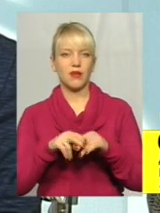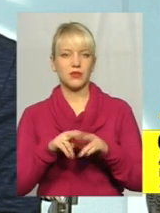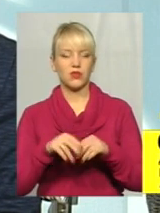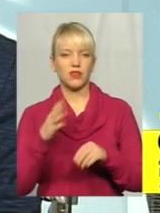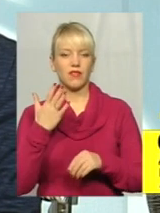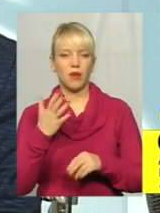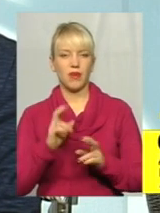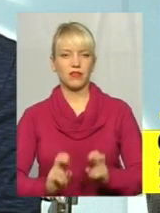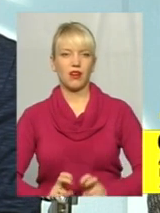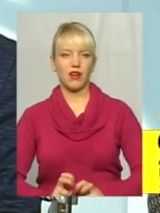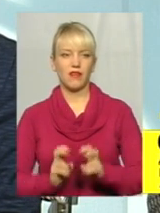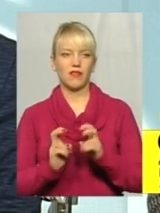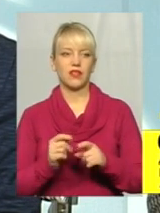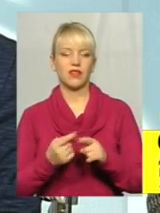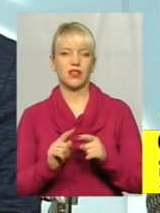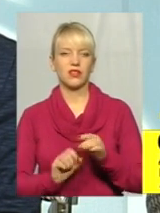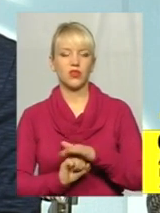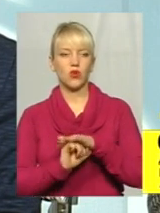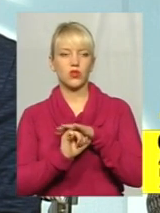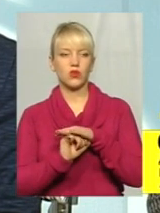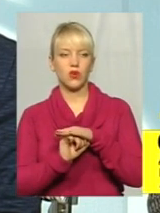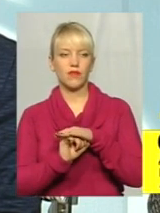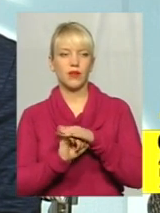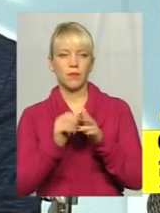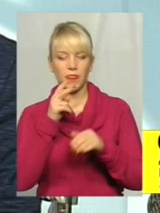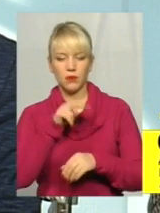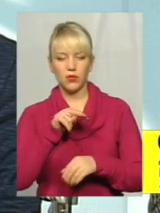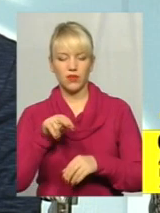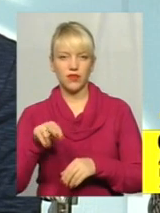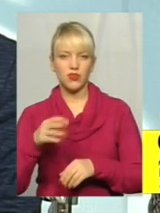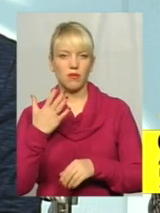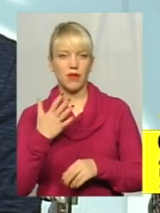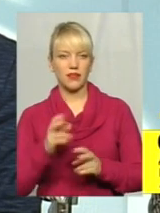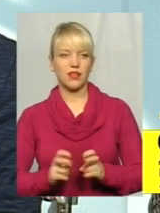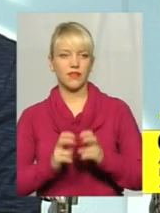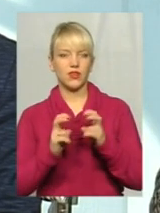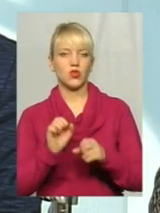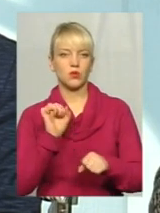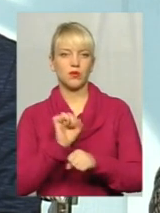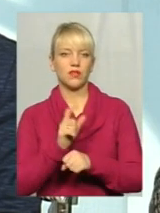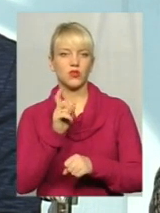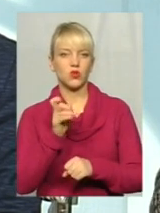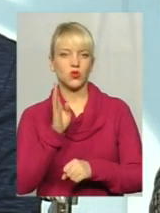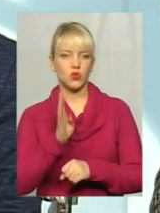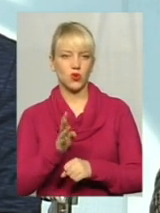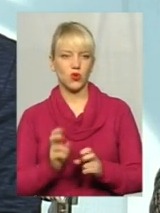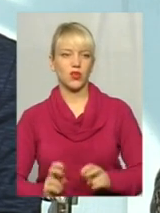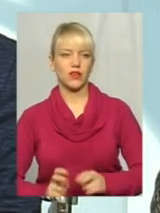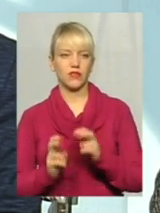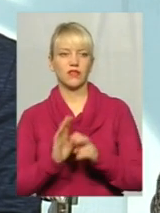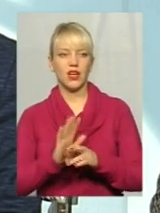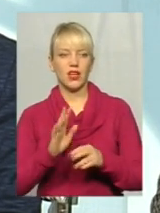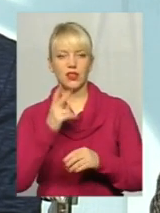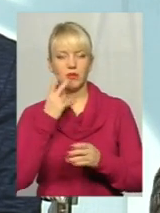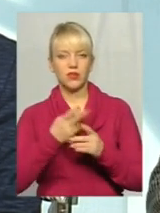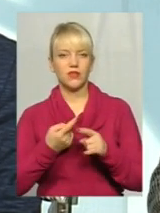на цій основі, подивившись 5 паспортів, зупинив 140 ліфтів. Навіть не розібравшись в тому, що 25 ліфтів ще